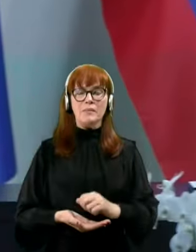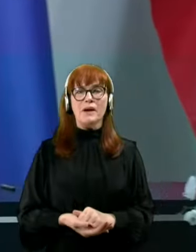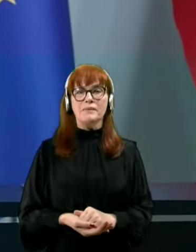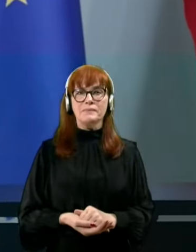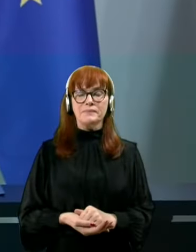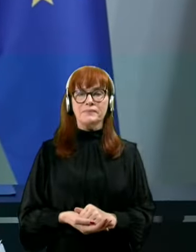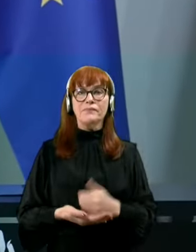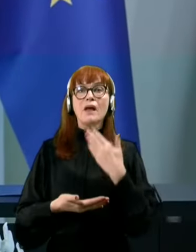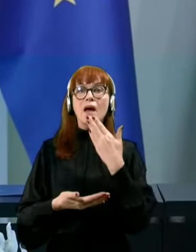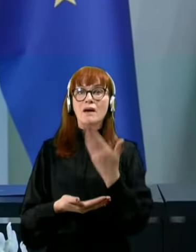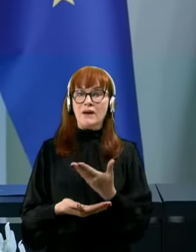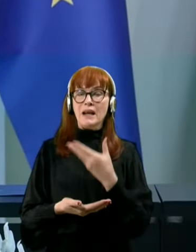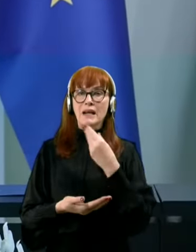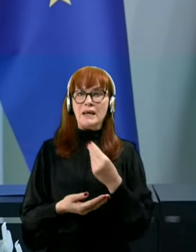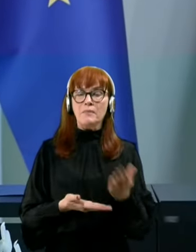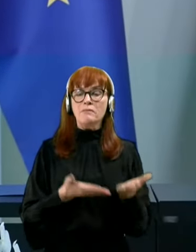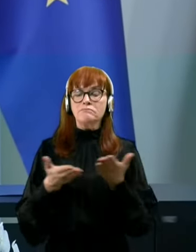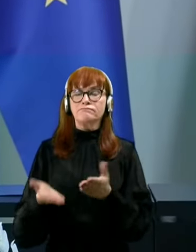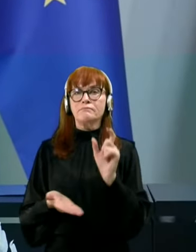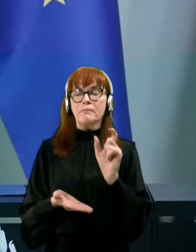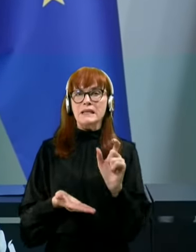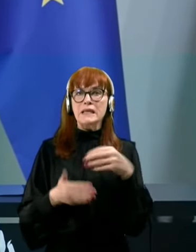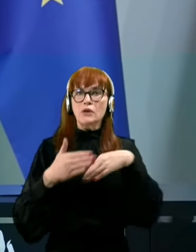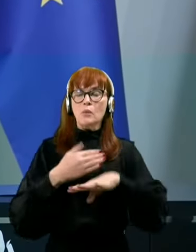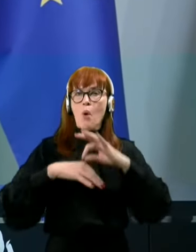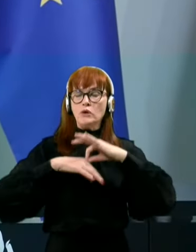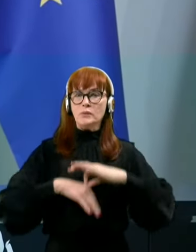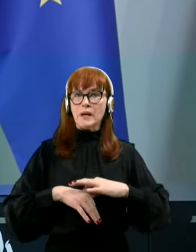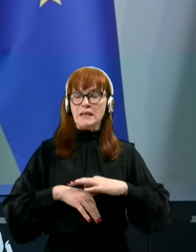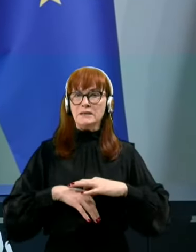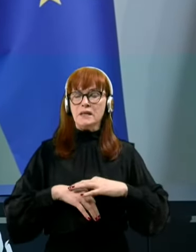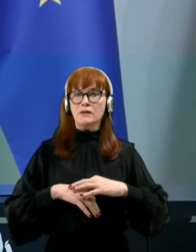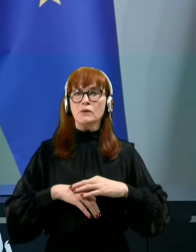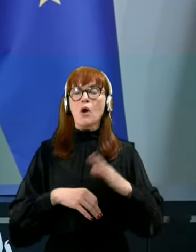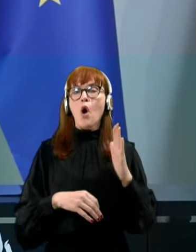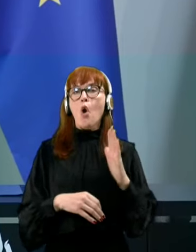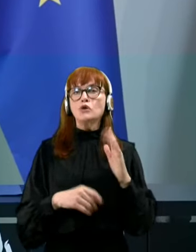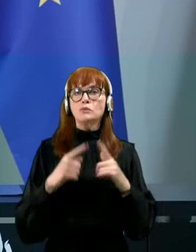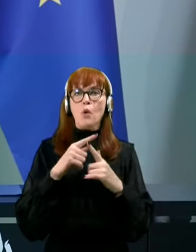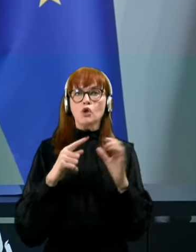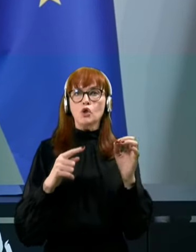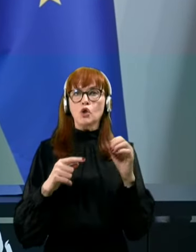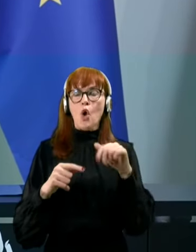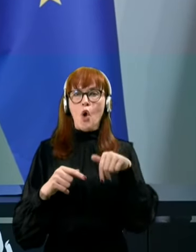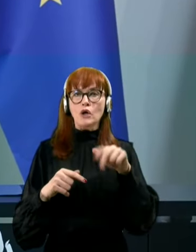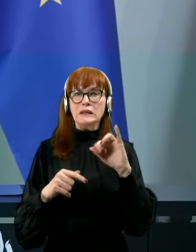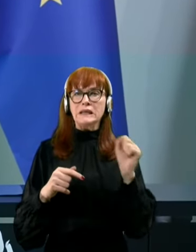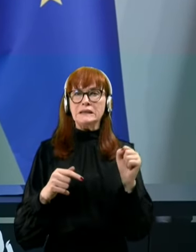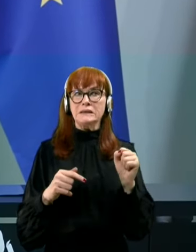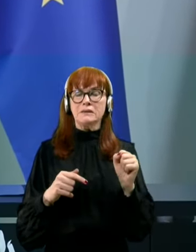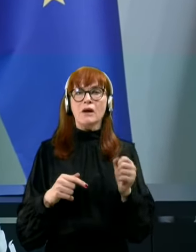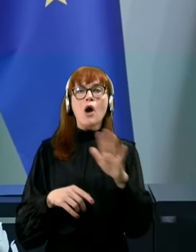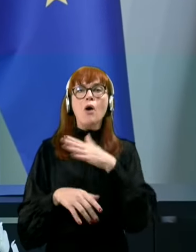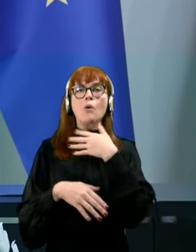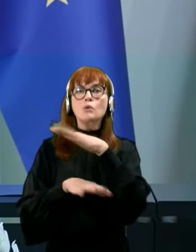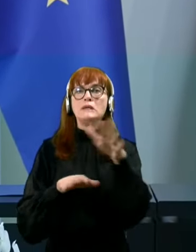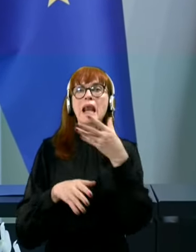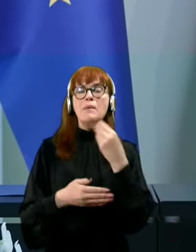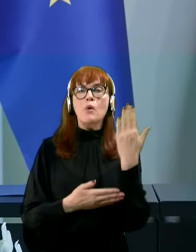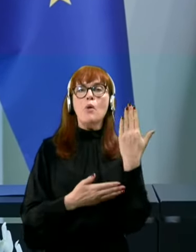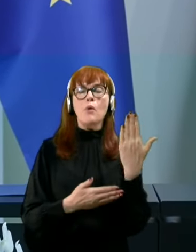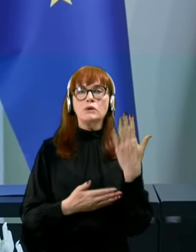Hvala lepa. Zdaj predajem besedo še podpredsedniku gospodu Tonino. Hvala lepo pozdravljeni vsi skupaj.